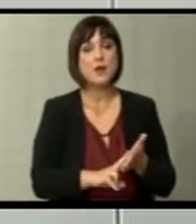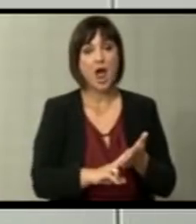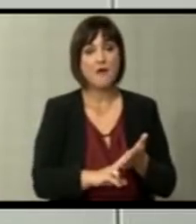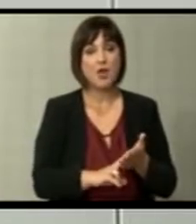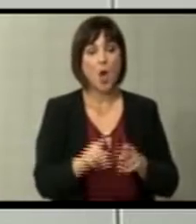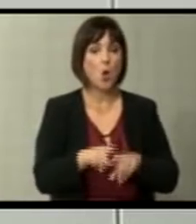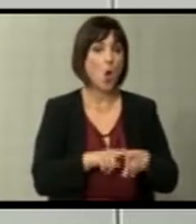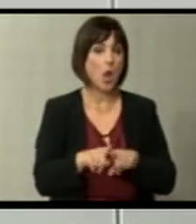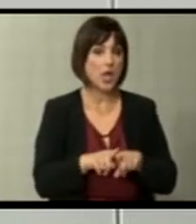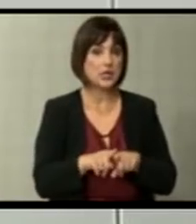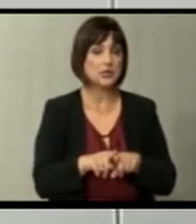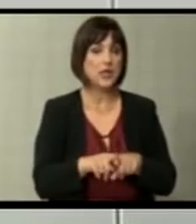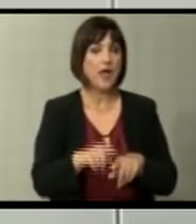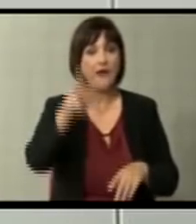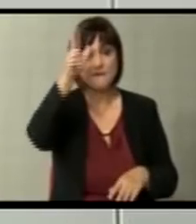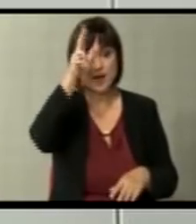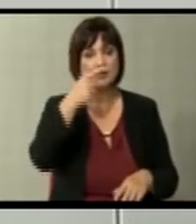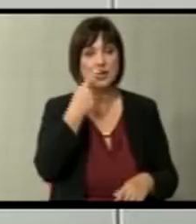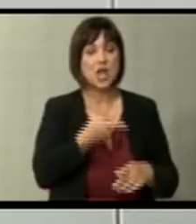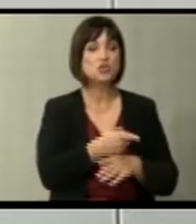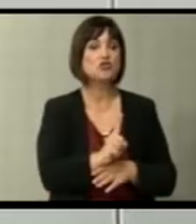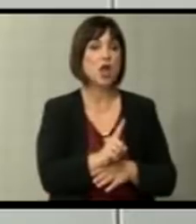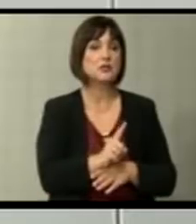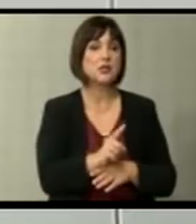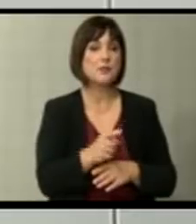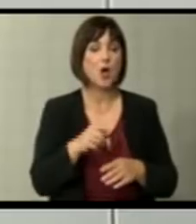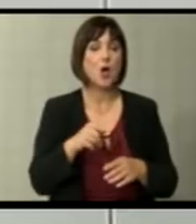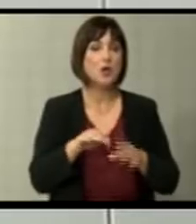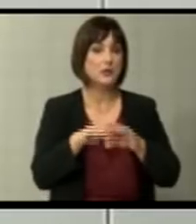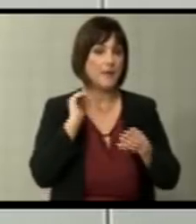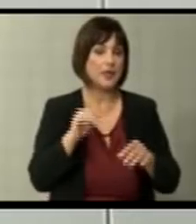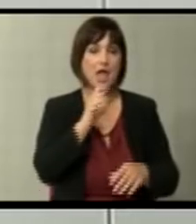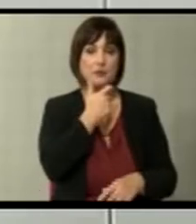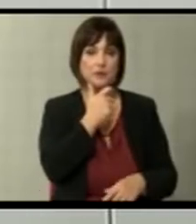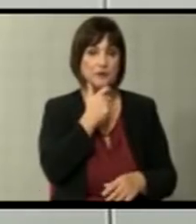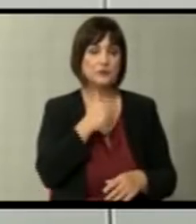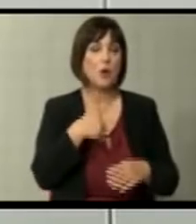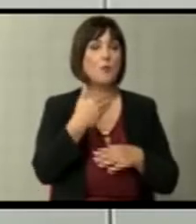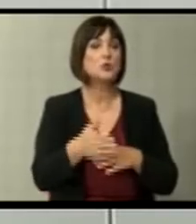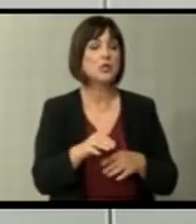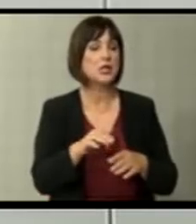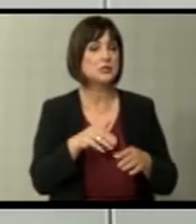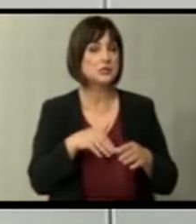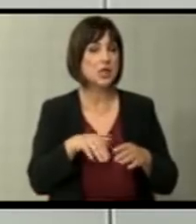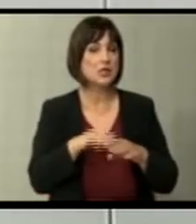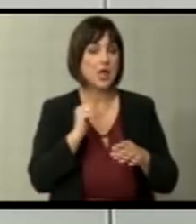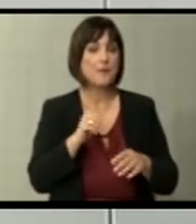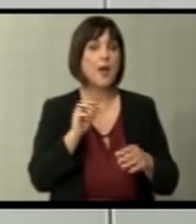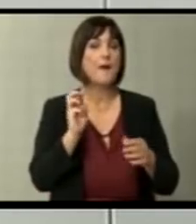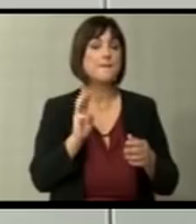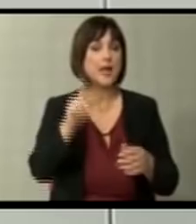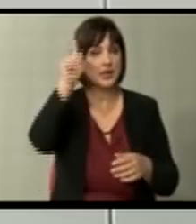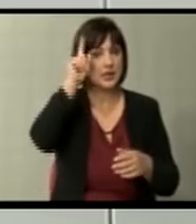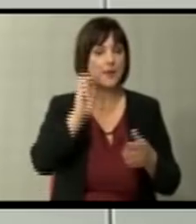колегите. Франција гледа шанса по заминувањето на Британија, по заминувањето на Меркелова,